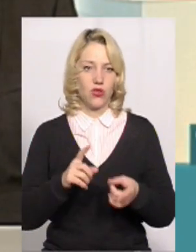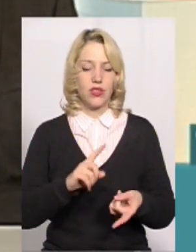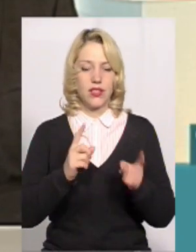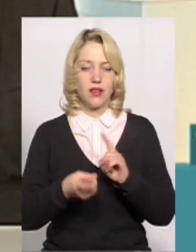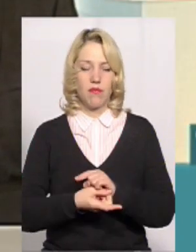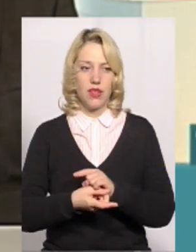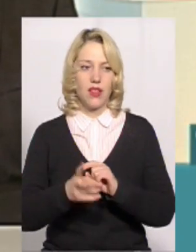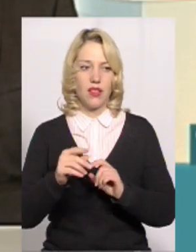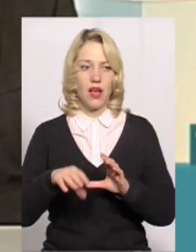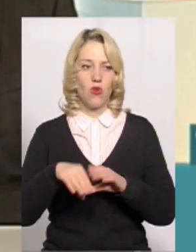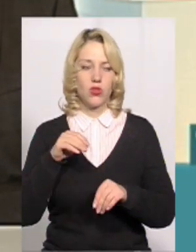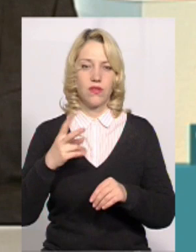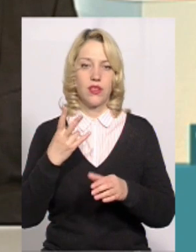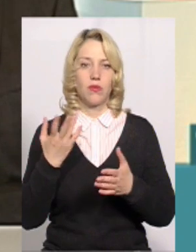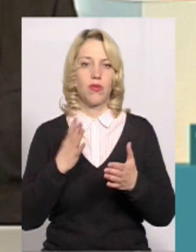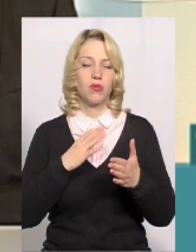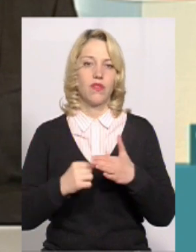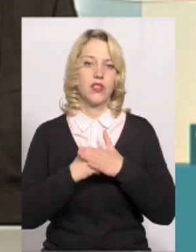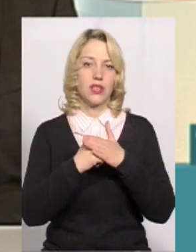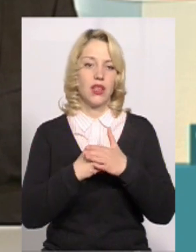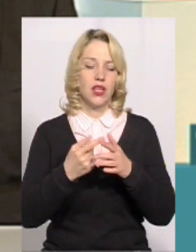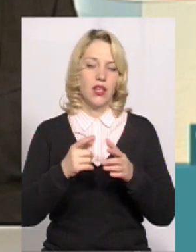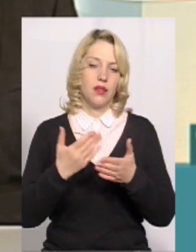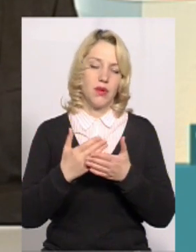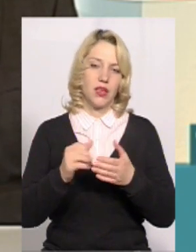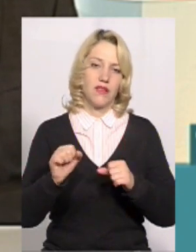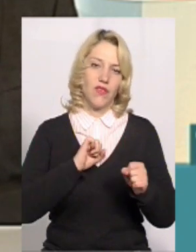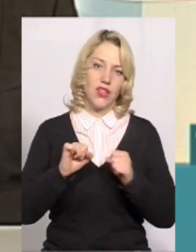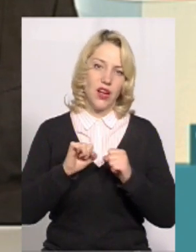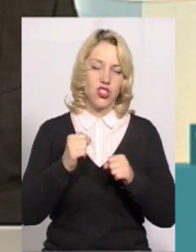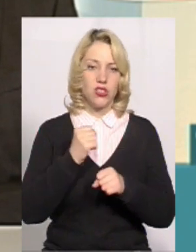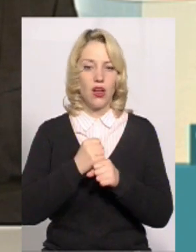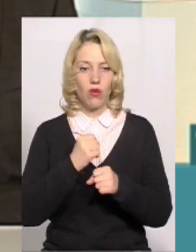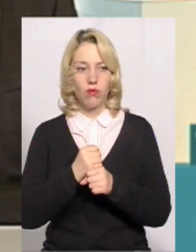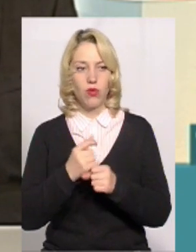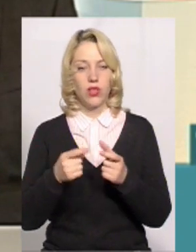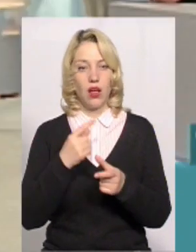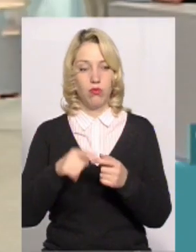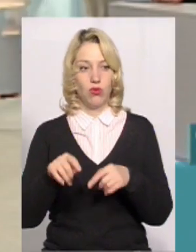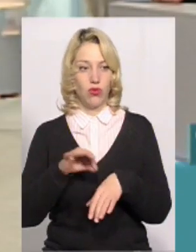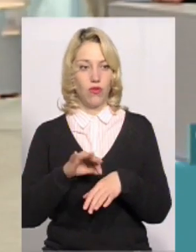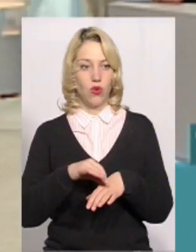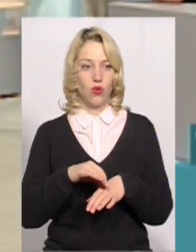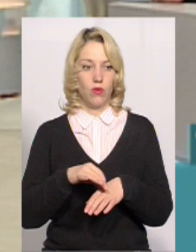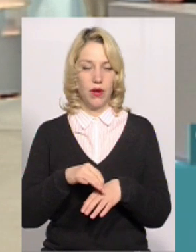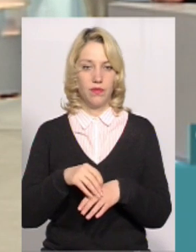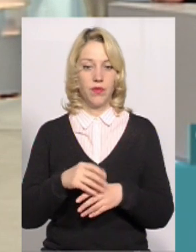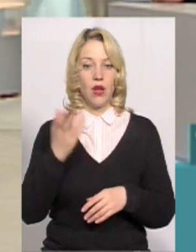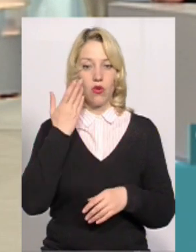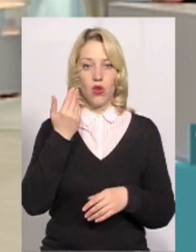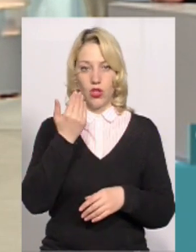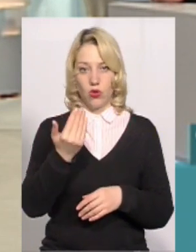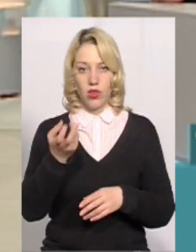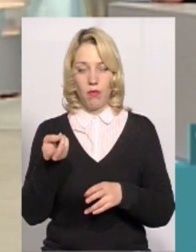відбувається суто тільки з підстав, відрядження, робота і тому подібне. Тому або хвороба, це коли до тебе приходять.